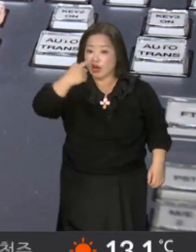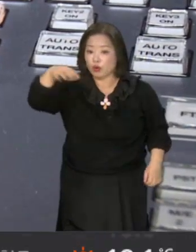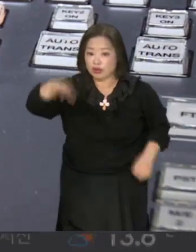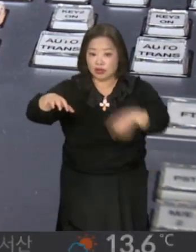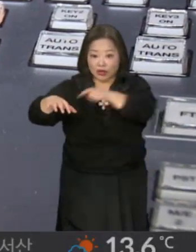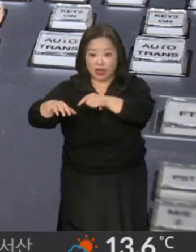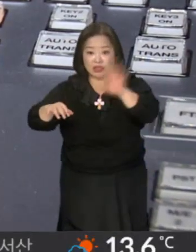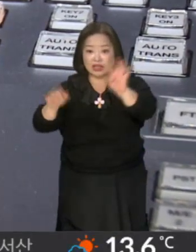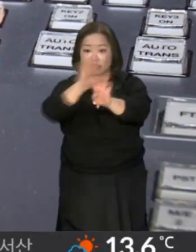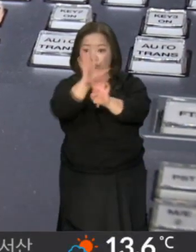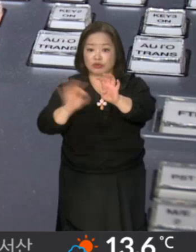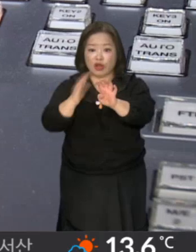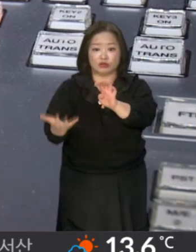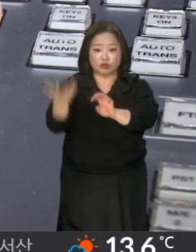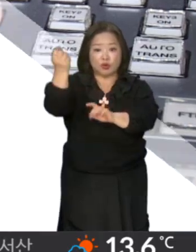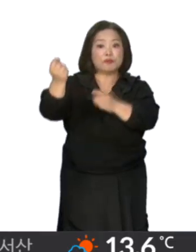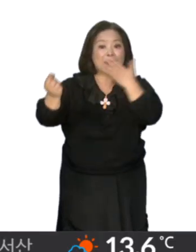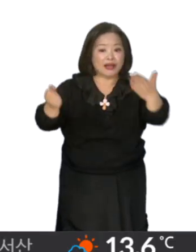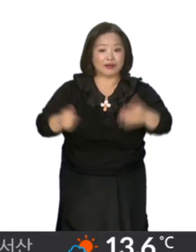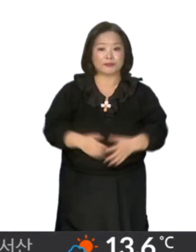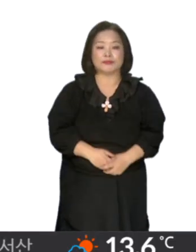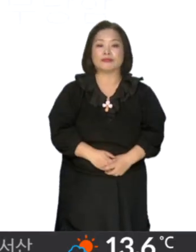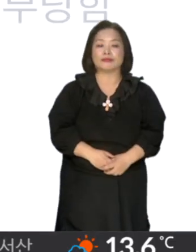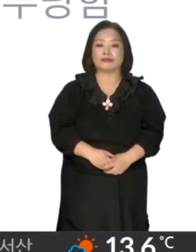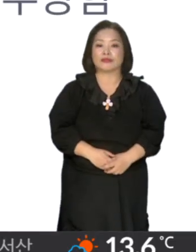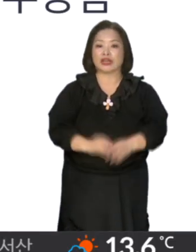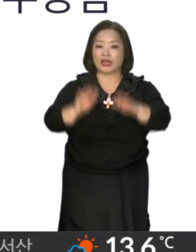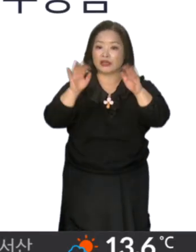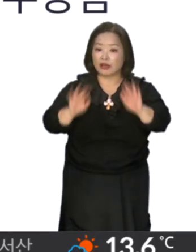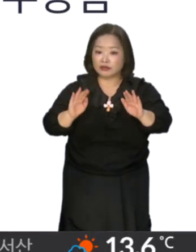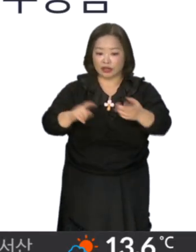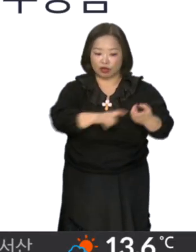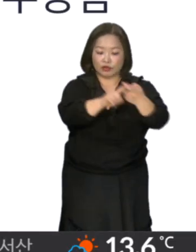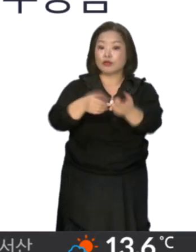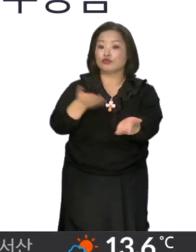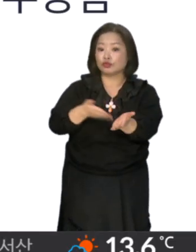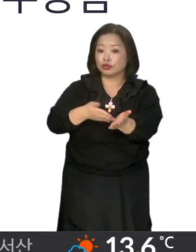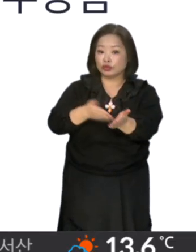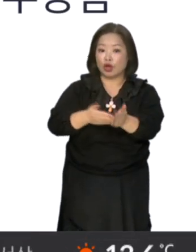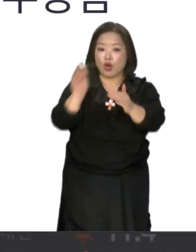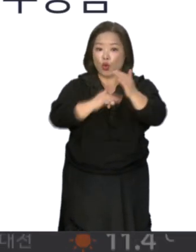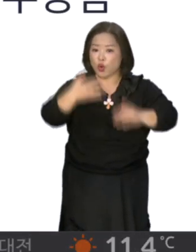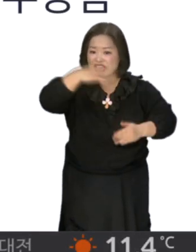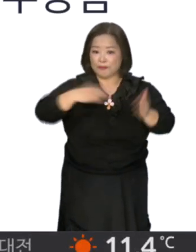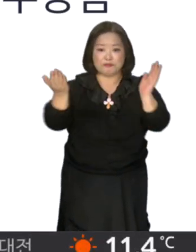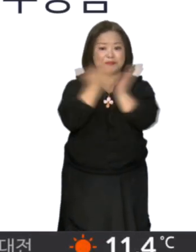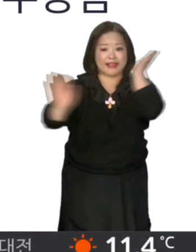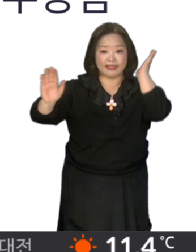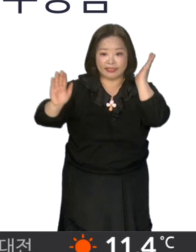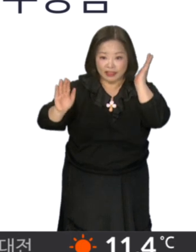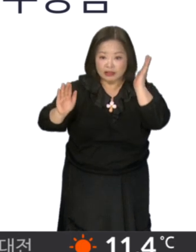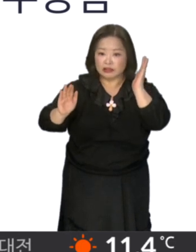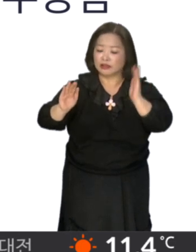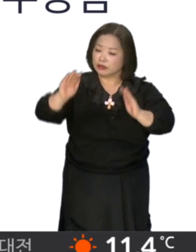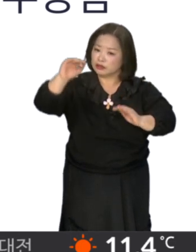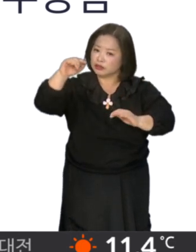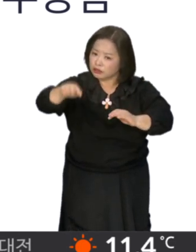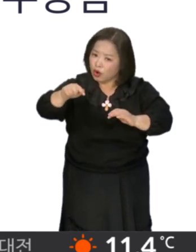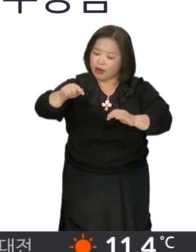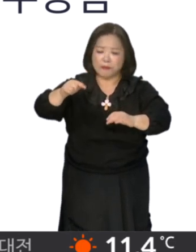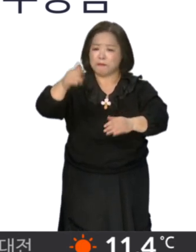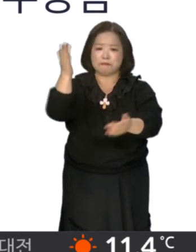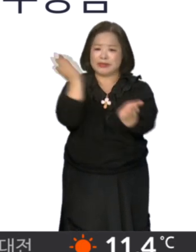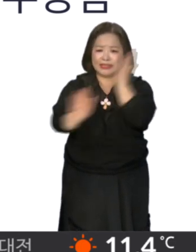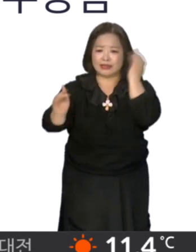40%까지 소유할 수 있습니다. 이에 대해 연합뉴스는 공익에 부합하지 않는 적대적 인수라며